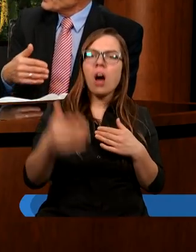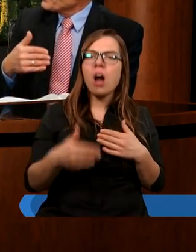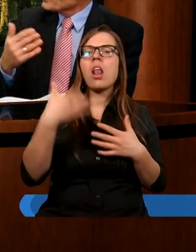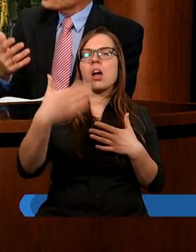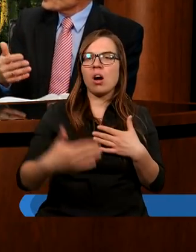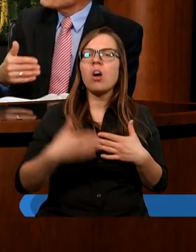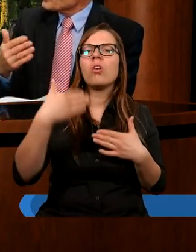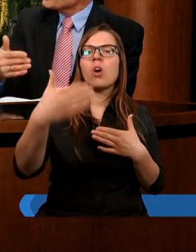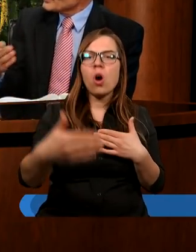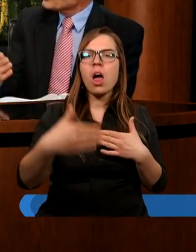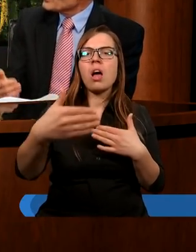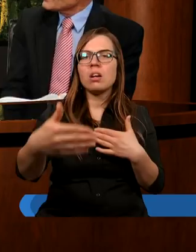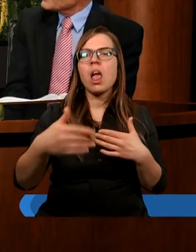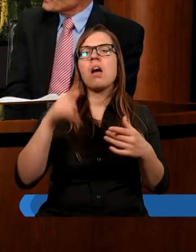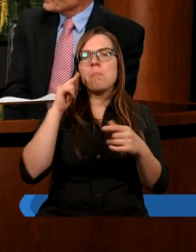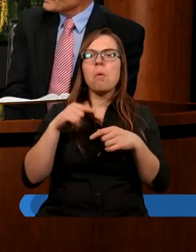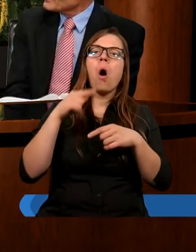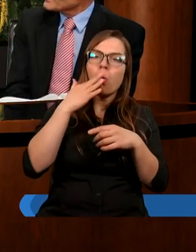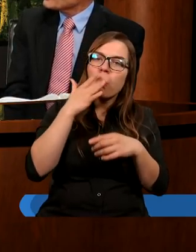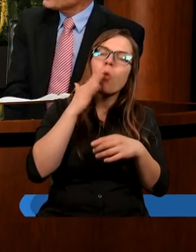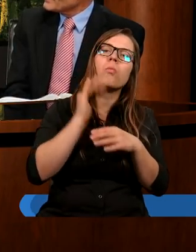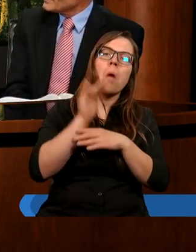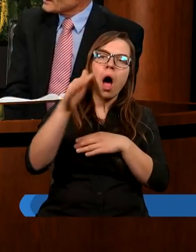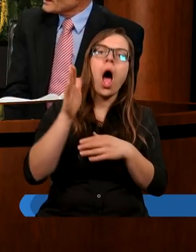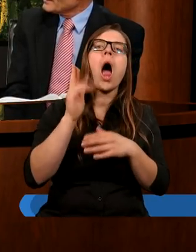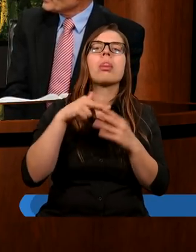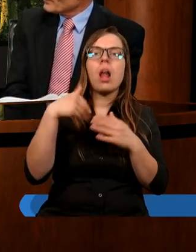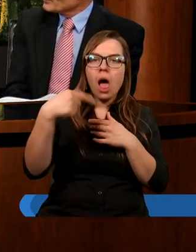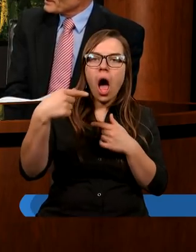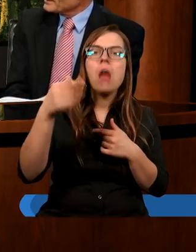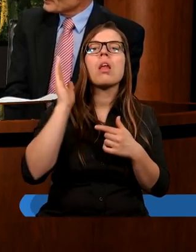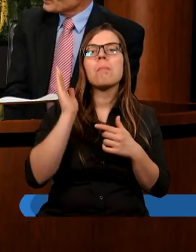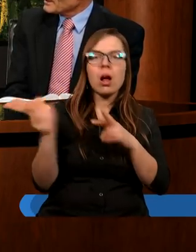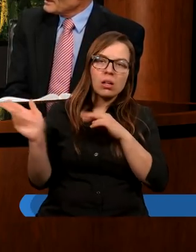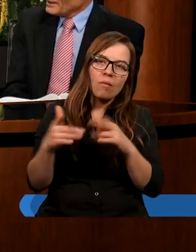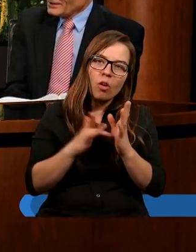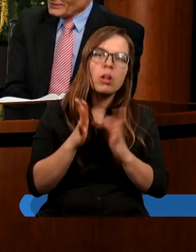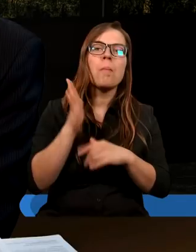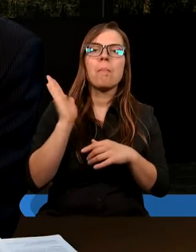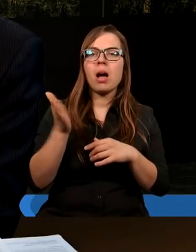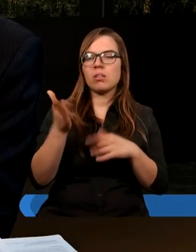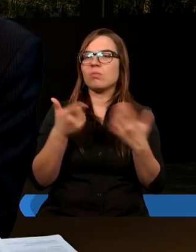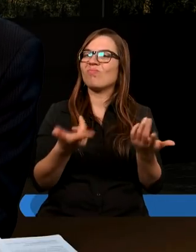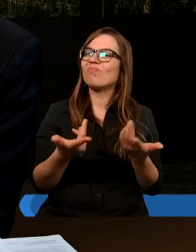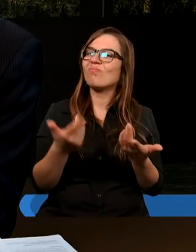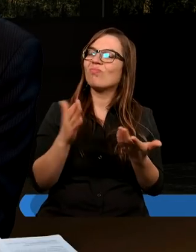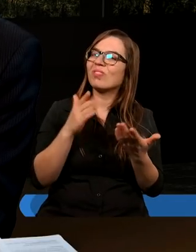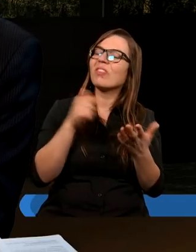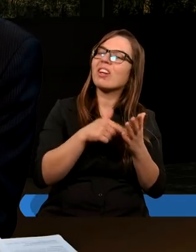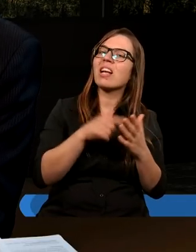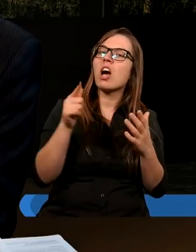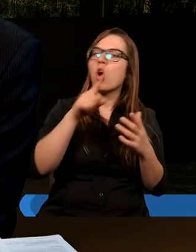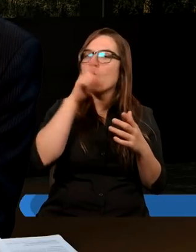prognostycy, którzy zapowiadają na kolejne lata powrót Pana Jezusa. I pomiędzy tymi